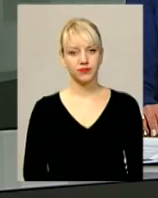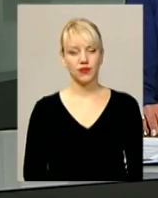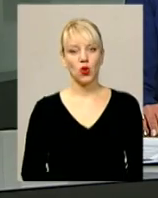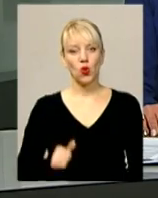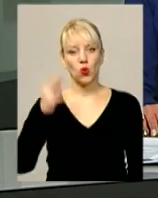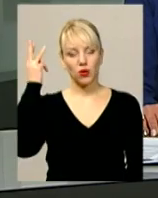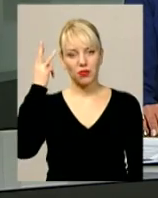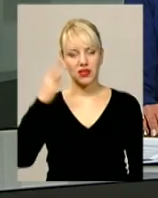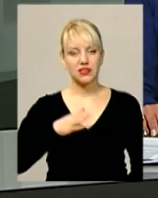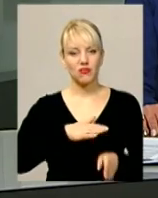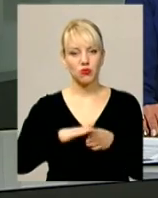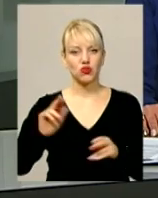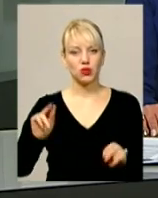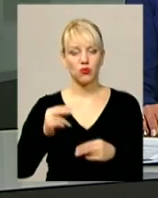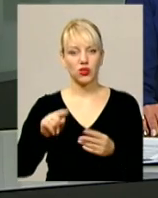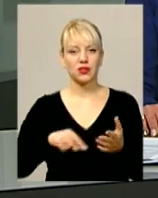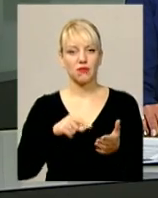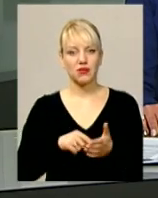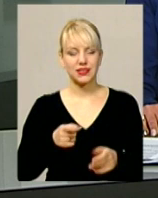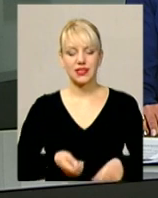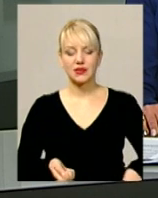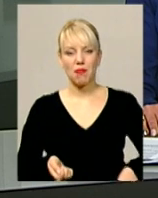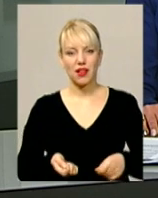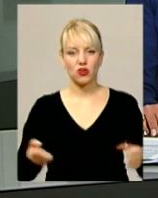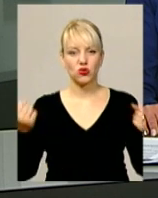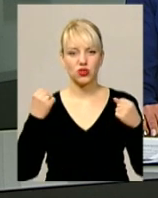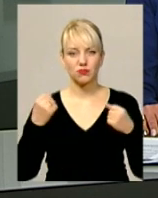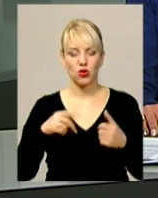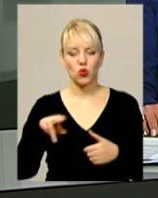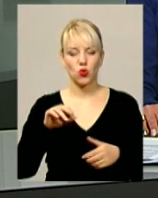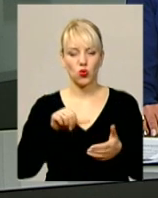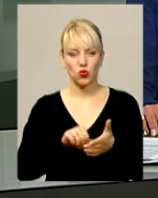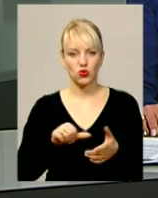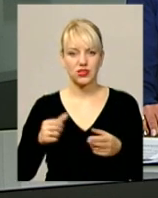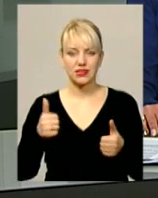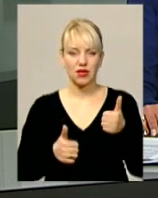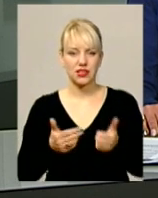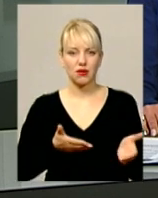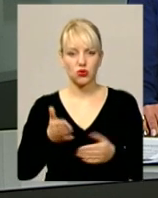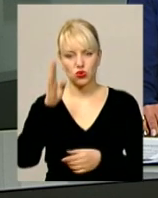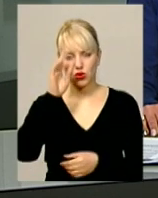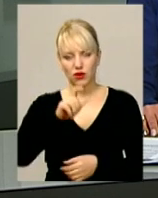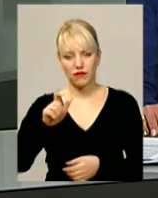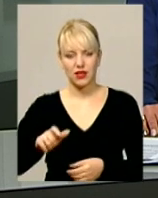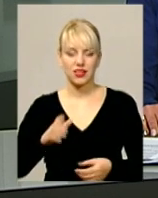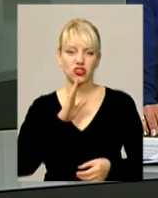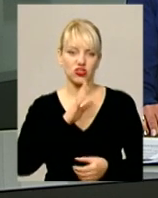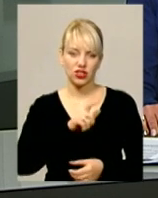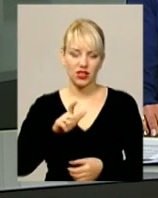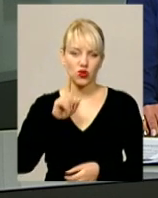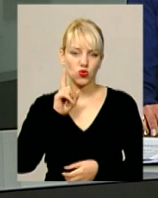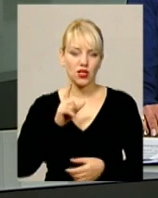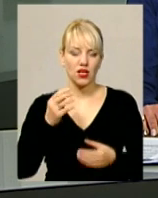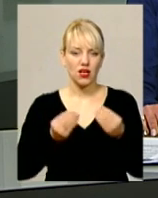Хмельницькому відбувся чемпіонат міста з більярдного спорту. До участі в змаганнях запрошувалися чоловіки, жінки та юніори. Грали